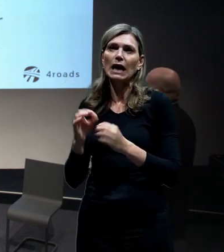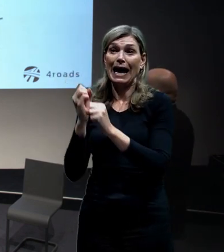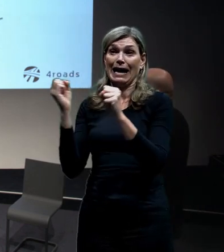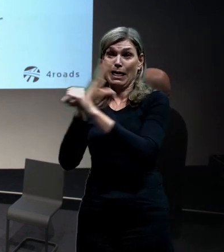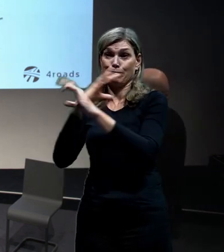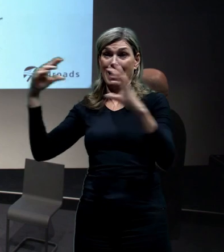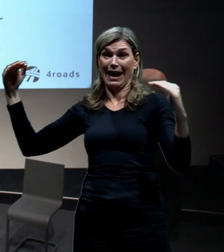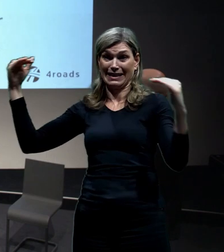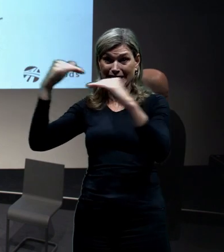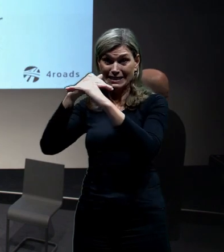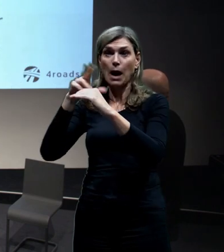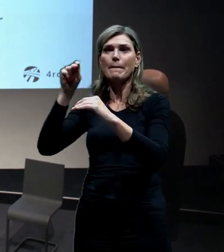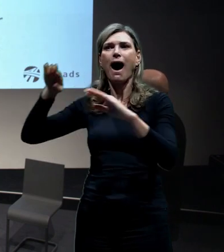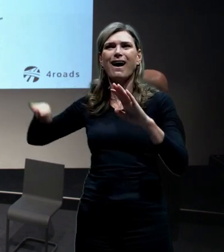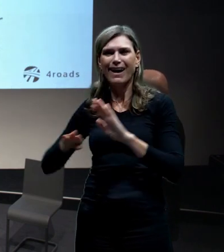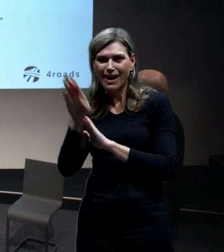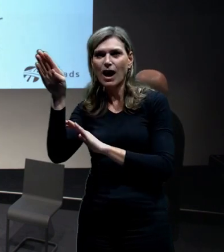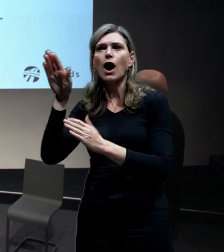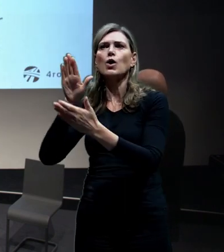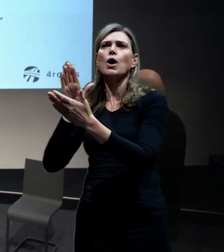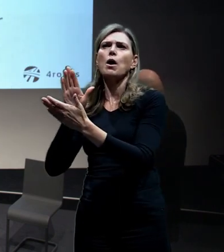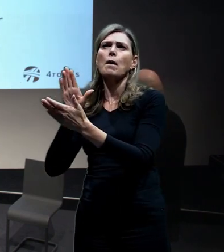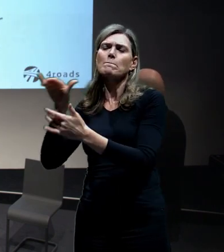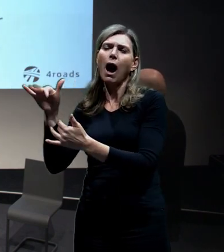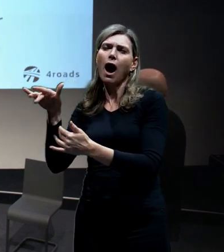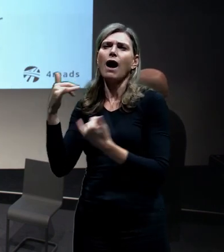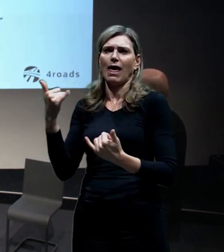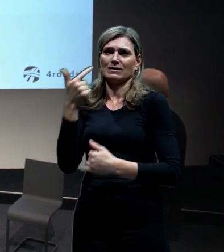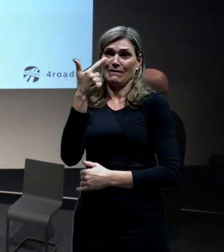Liberecká na rampách, kde nám zůstává 25 tisíc aut.